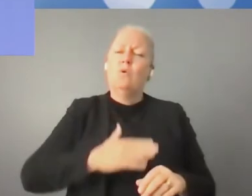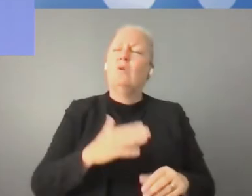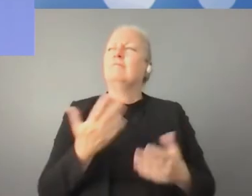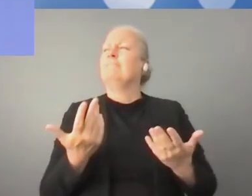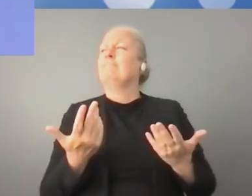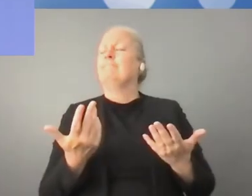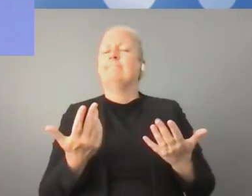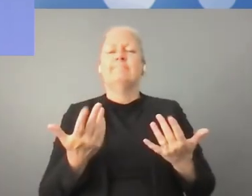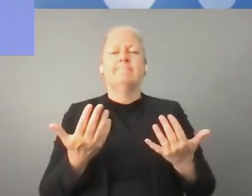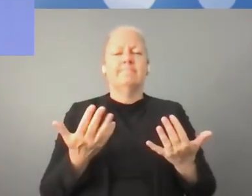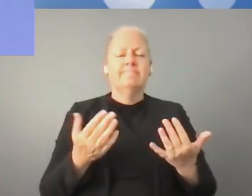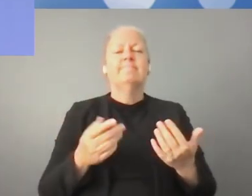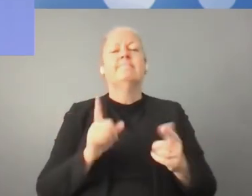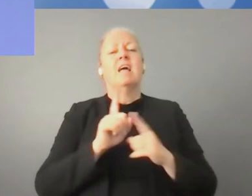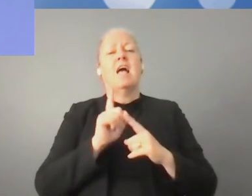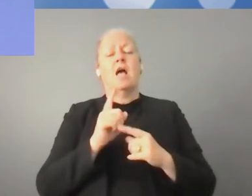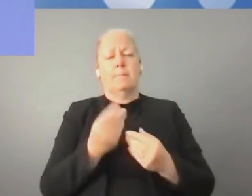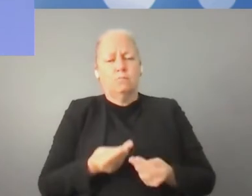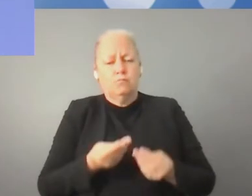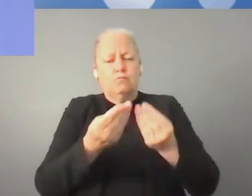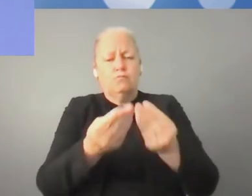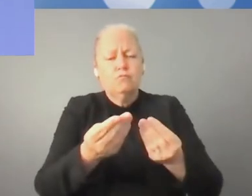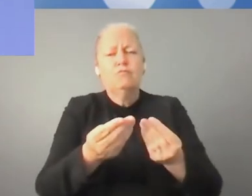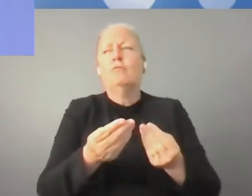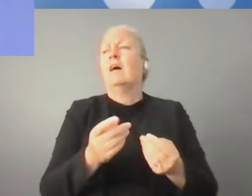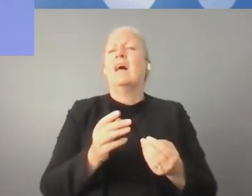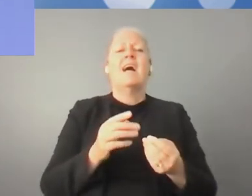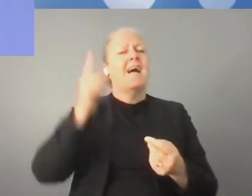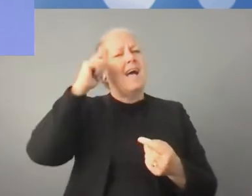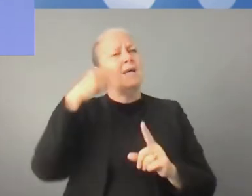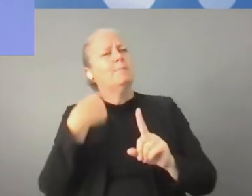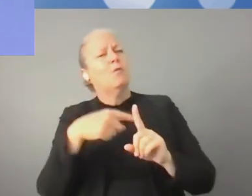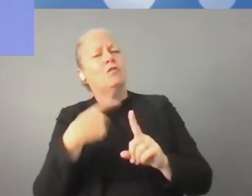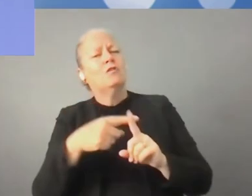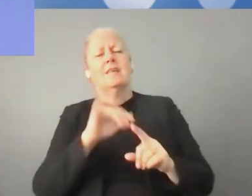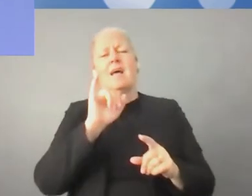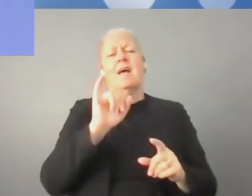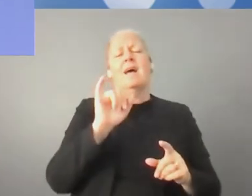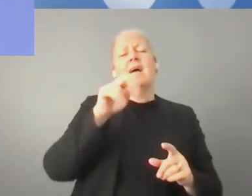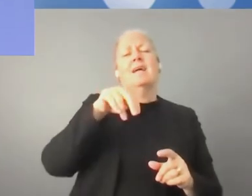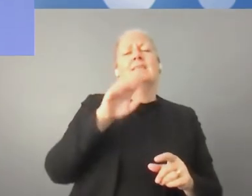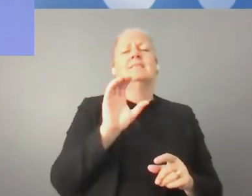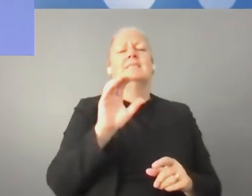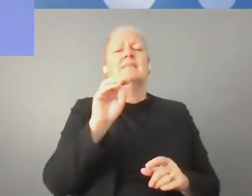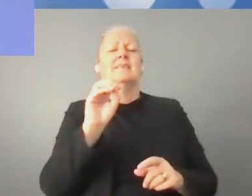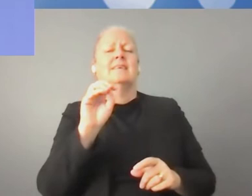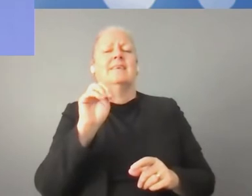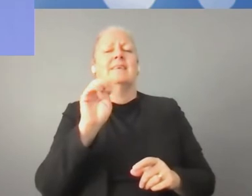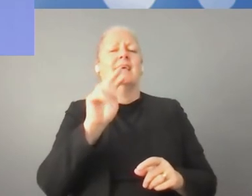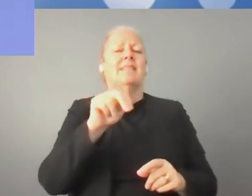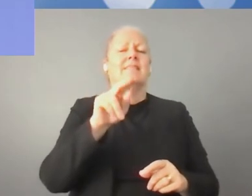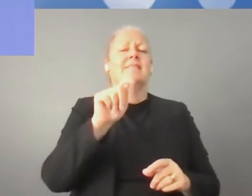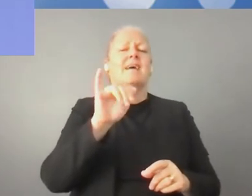odpowiednie polityki, które regulowałyby kwestie dofinansowania, które stwarzałyby